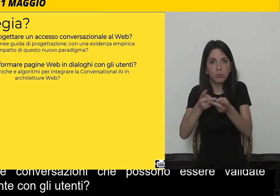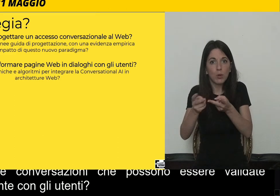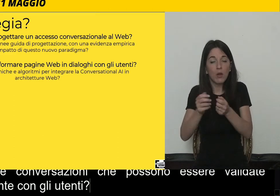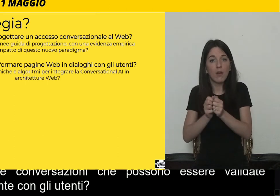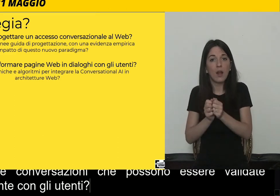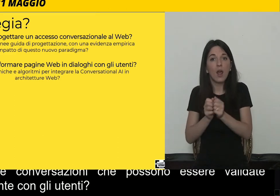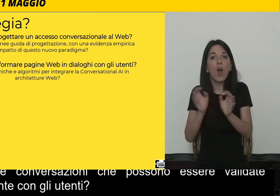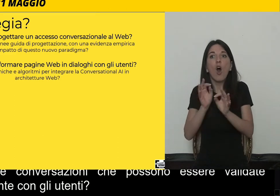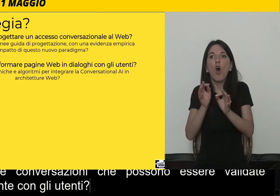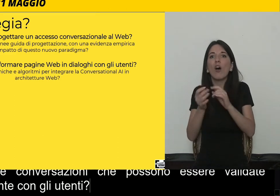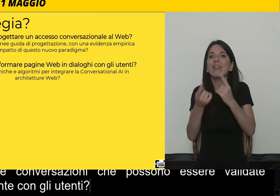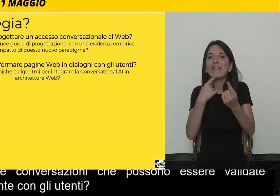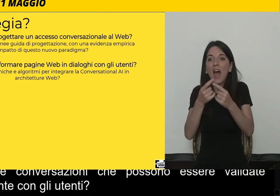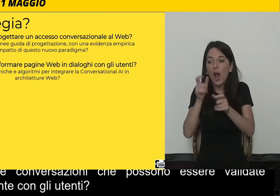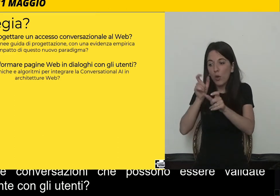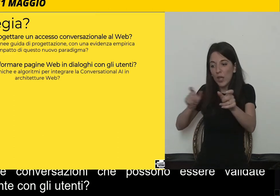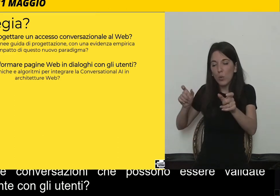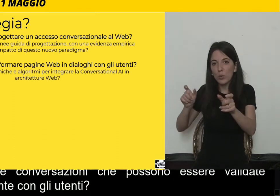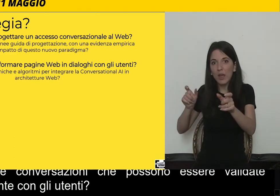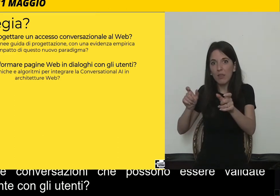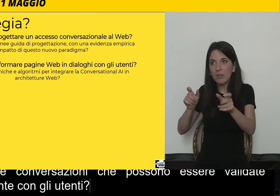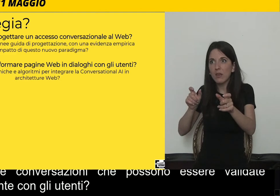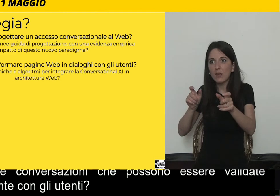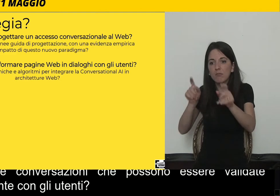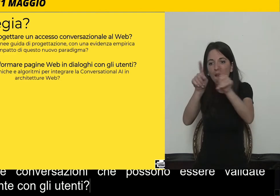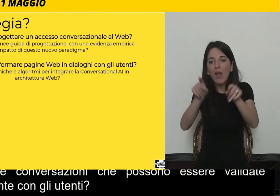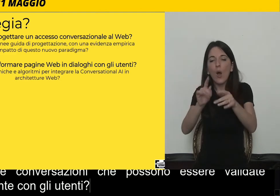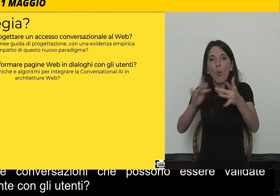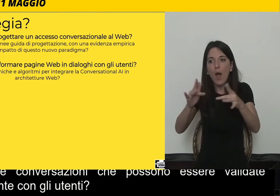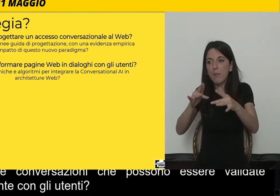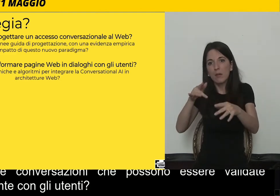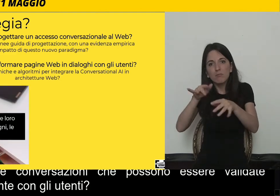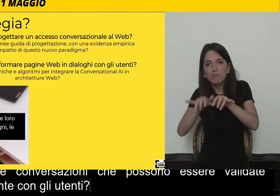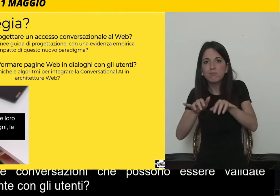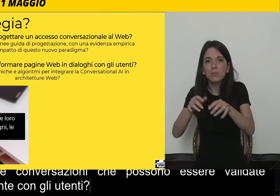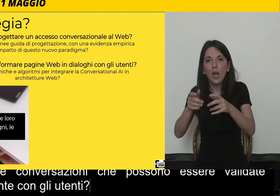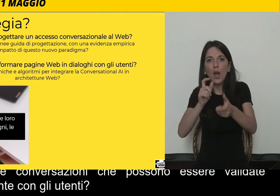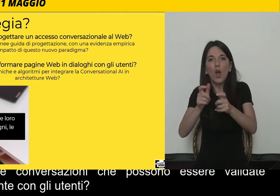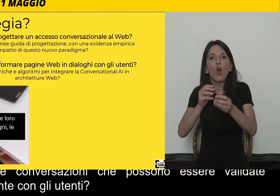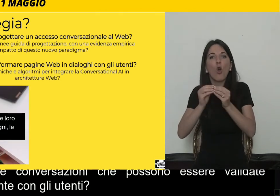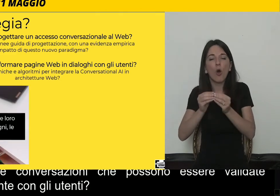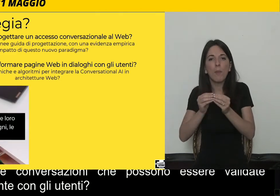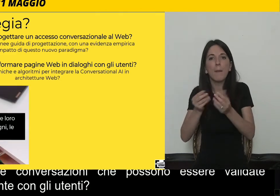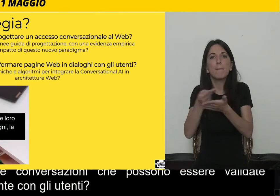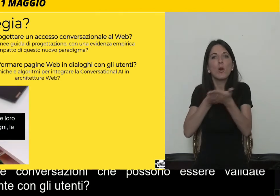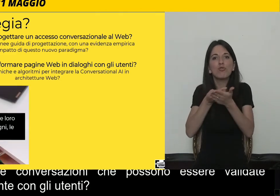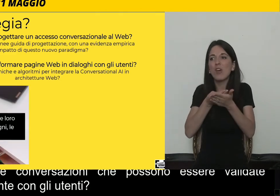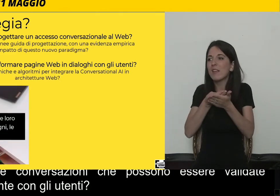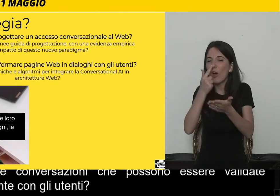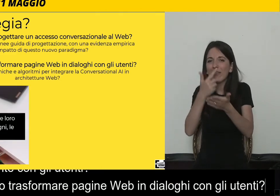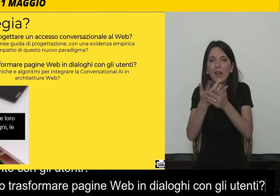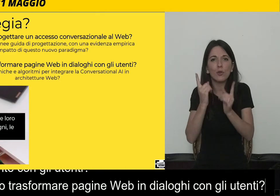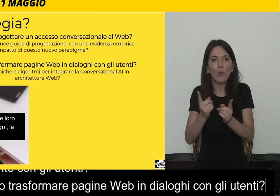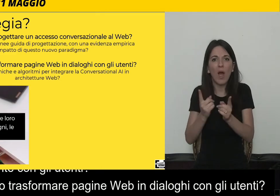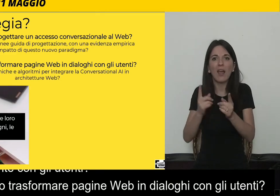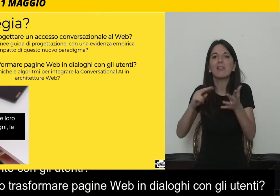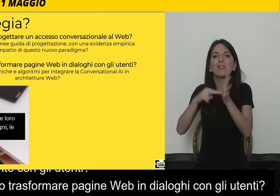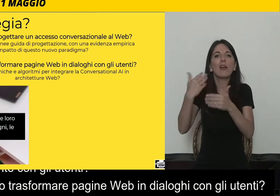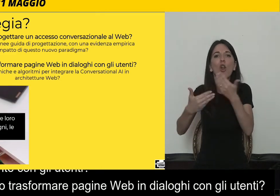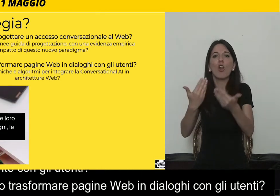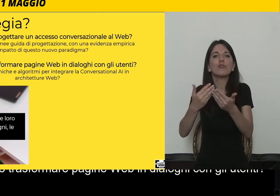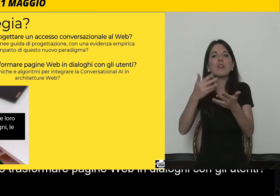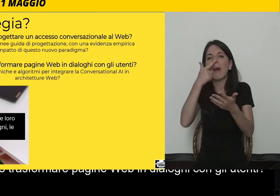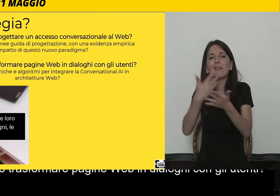dialoghi con gli utenti? Quale tecnologia ci può aiutare? Quale progetto tecnologico ci può aiutare? E per entrambe queste domande, per risolvere